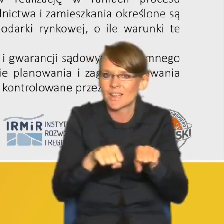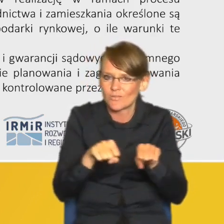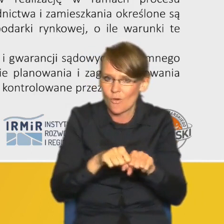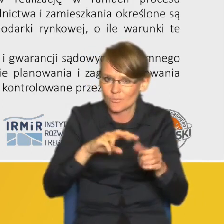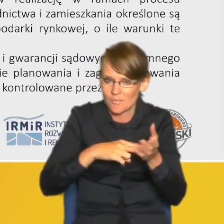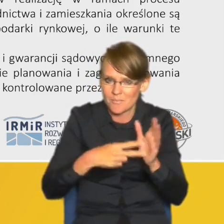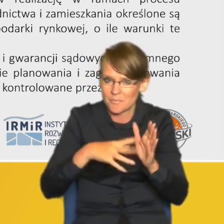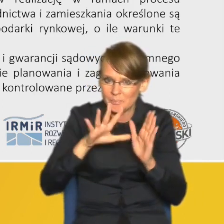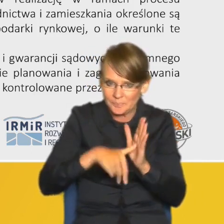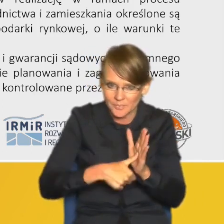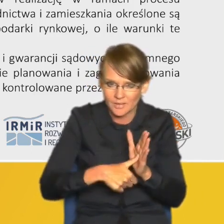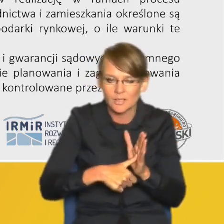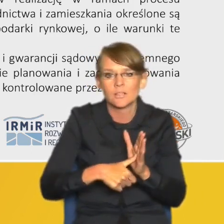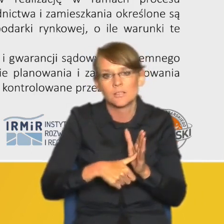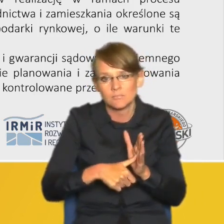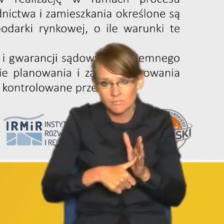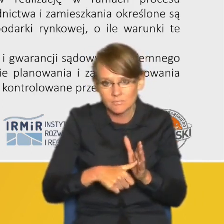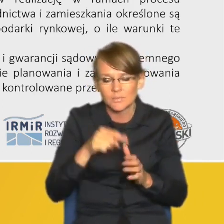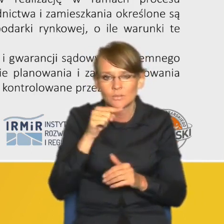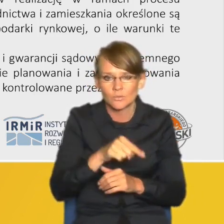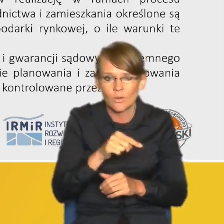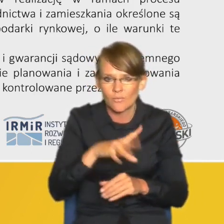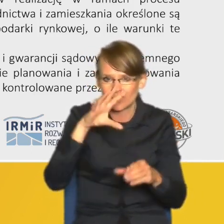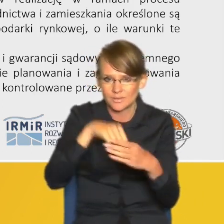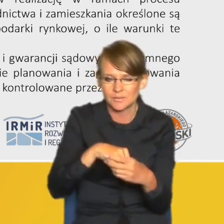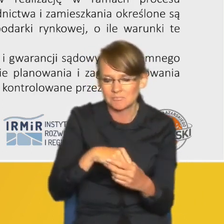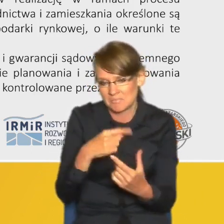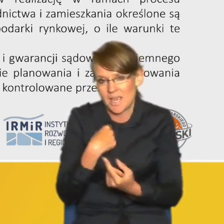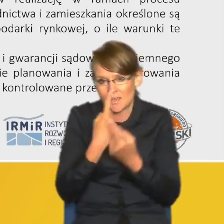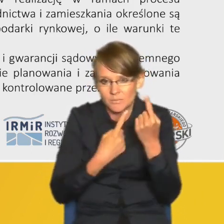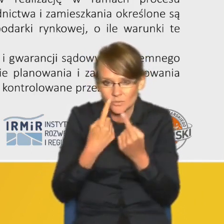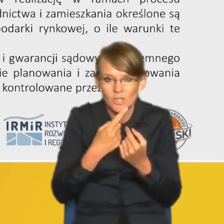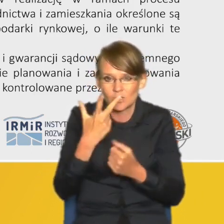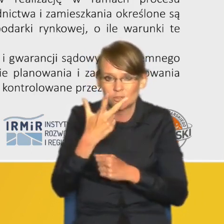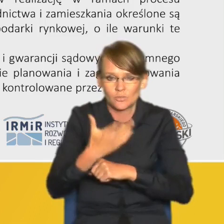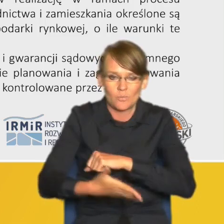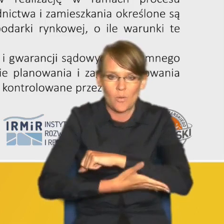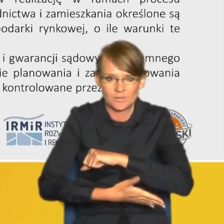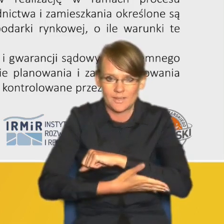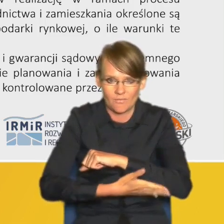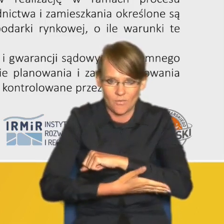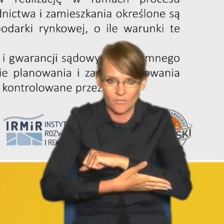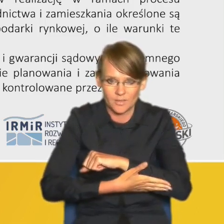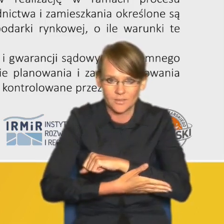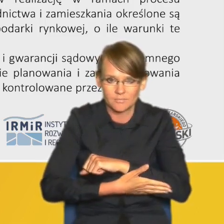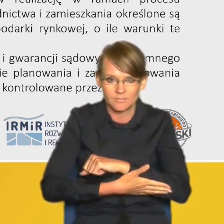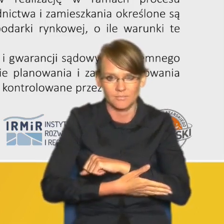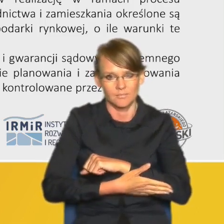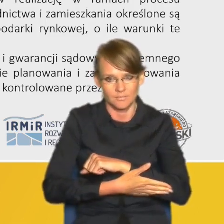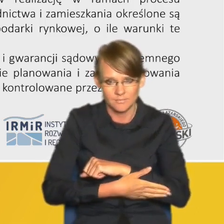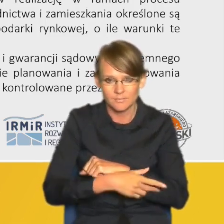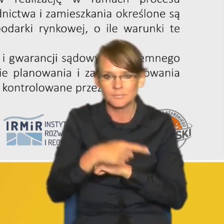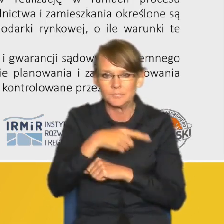akcjologicznym mają takie trzy moim zdaniem podstawowe aspekty a mianowicie ten